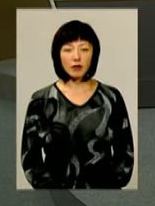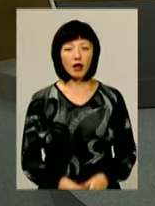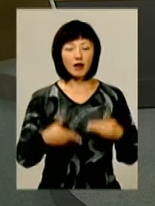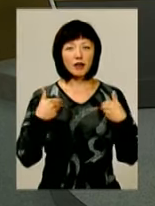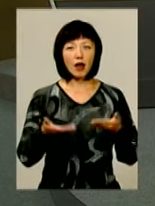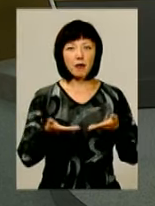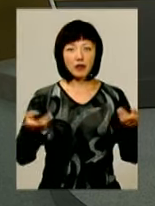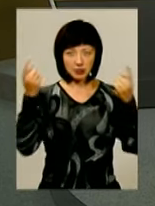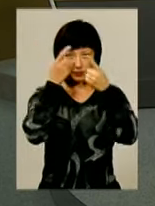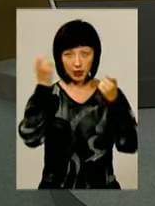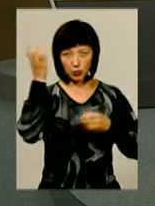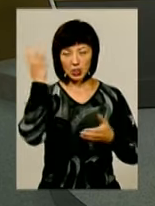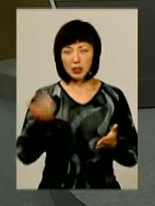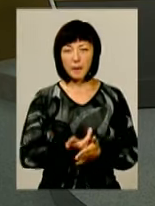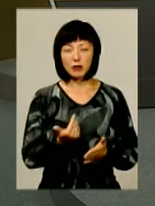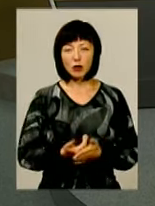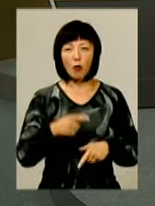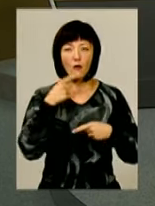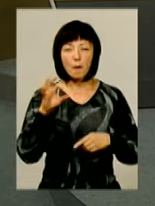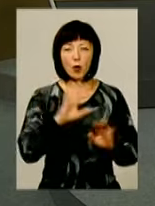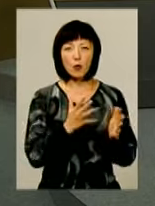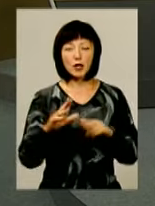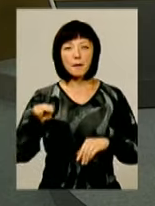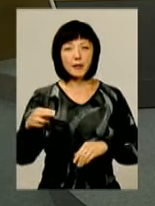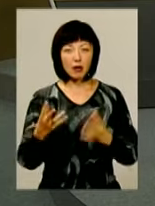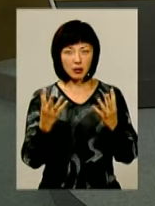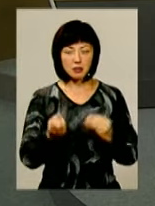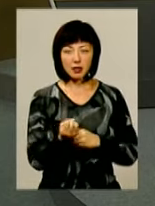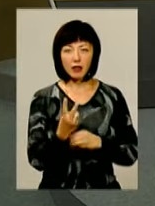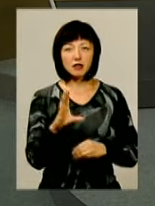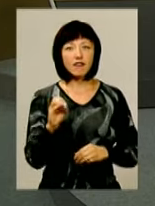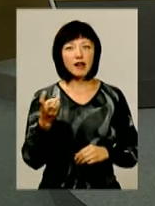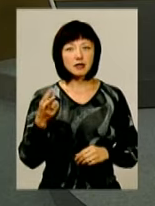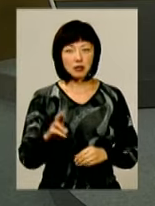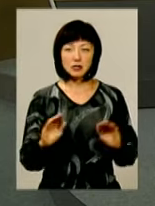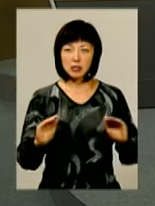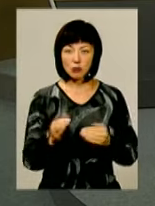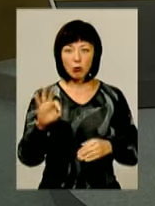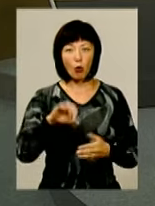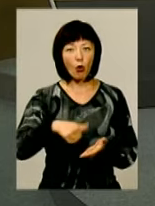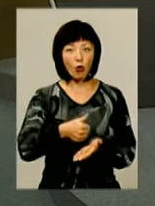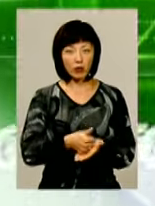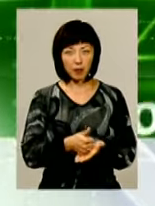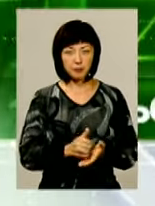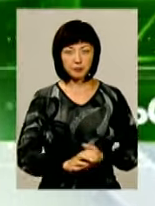Вітаємо вас в ефірі «Подільська панорама». Ми говоримо про події п'ятниці, 12 вересня. Стисло про головне.